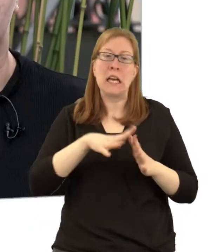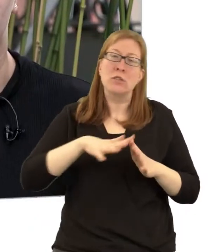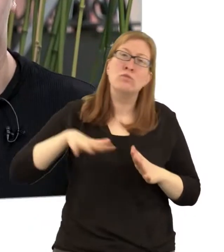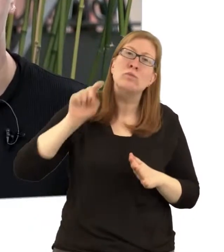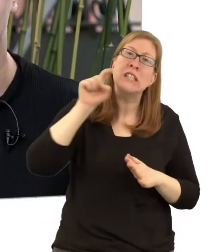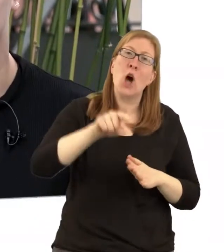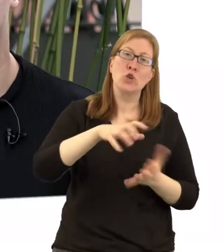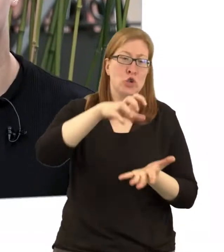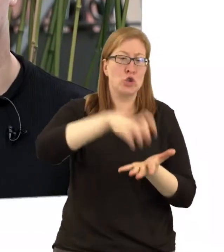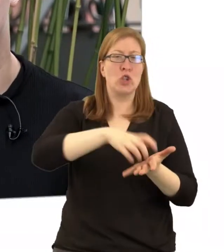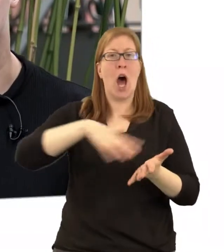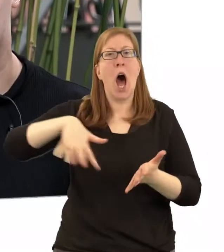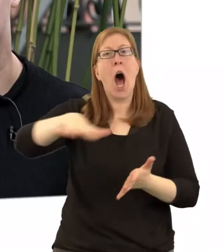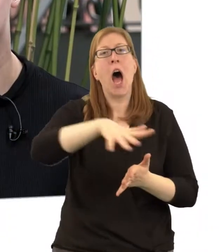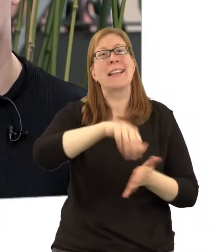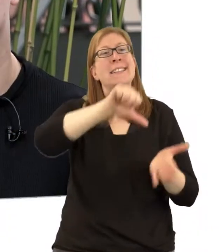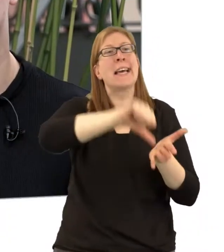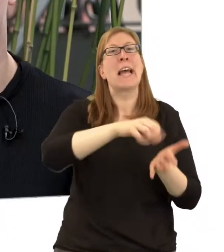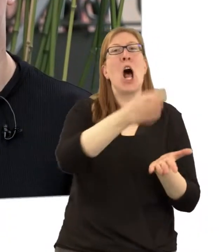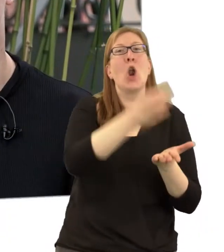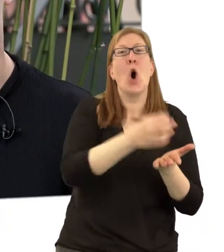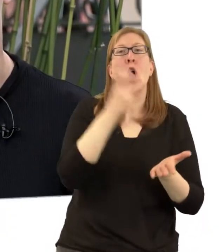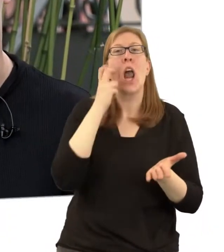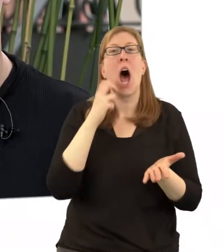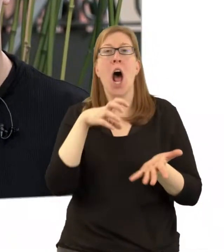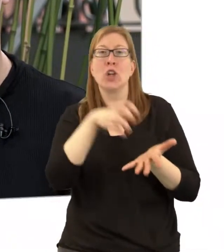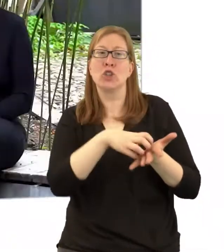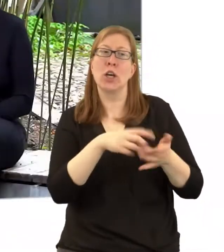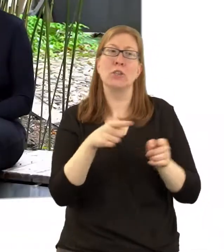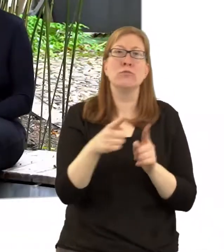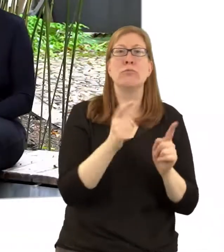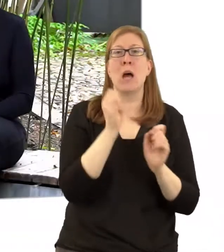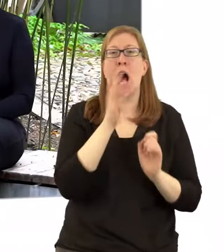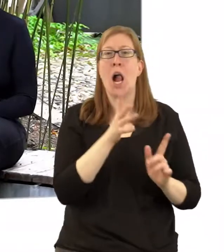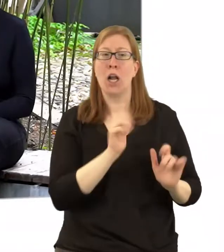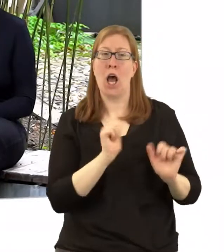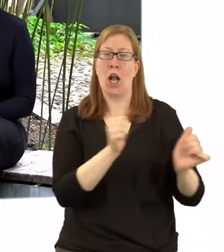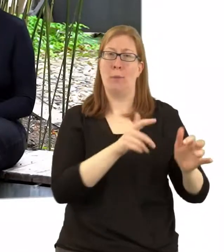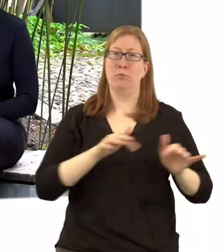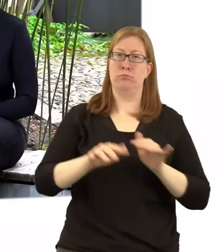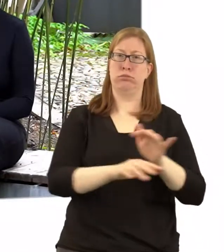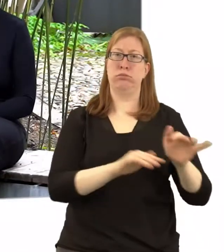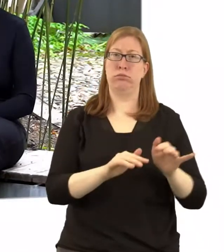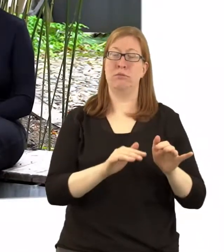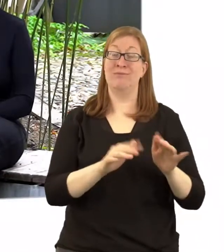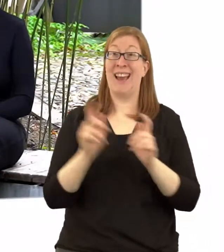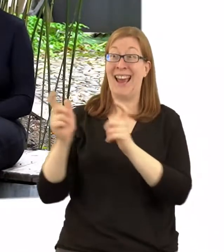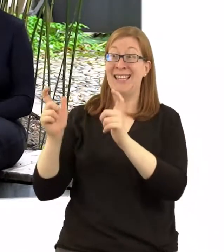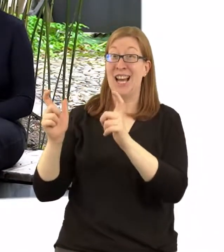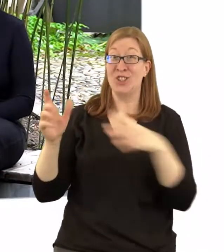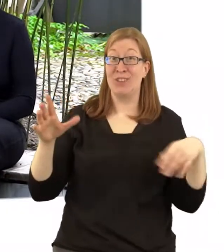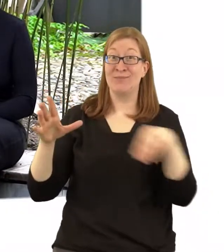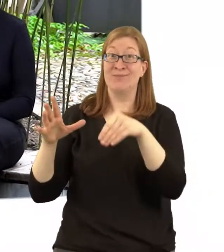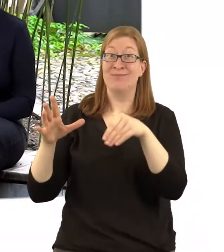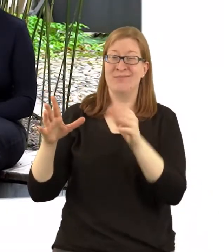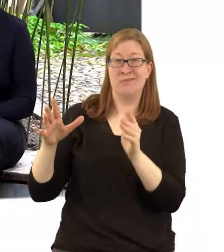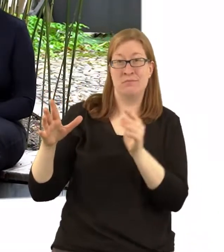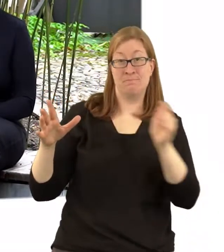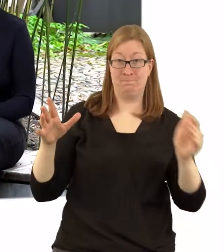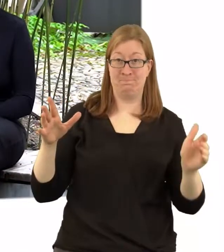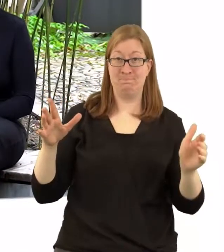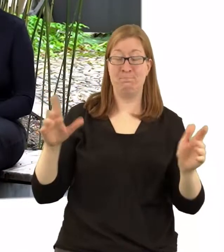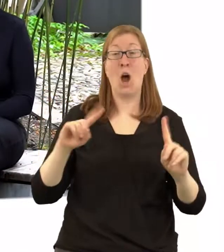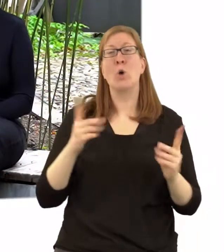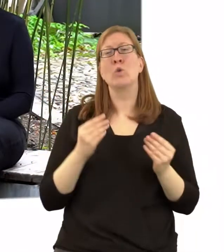zentrale Orte aufsuchen in der Altstadt, die mehr am Rande der Gesellschaft gedrückt sind und in monetär